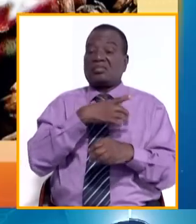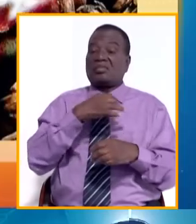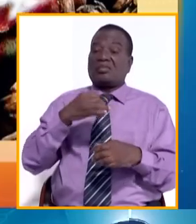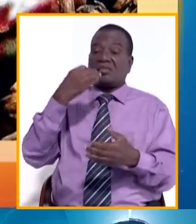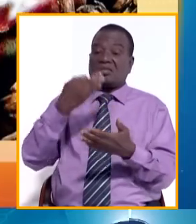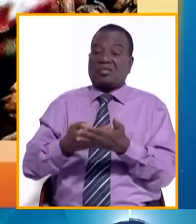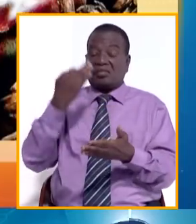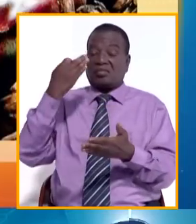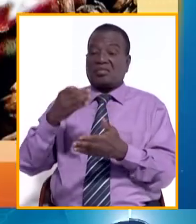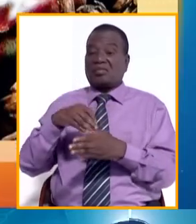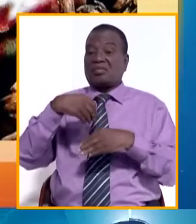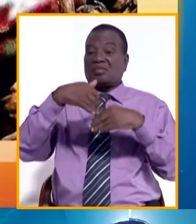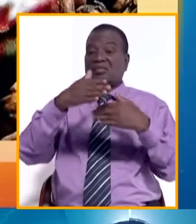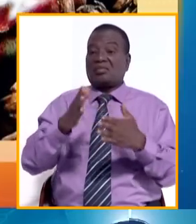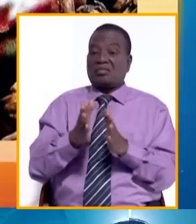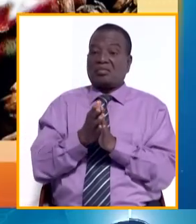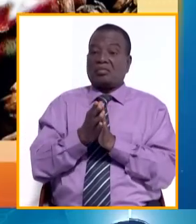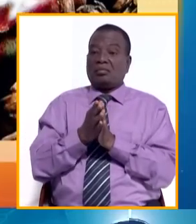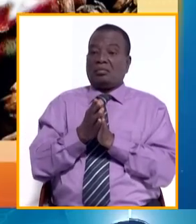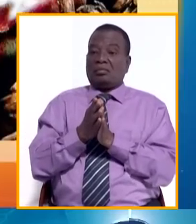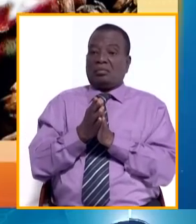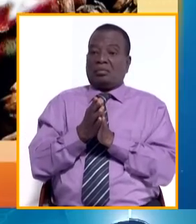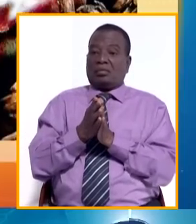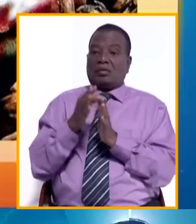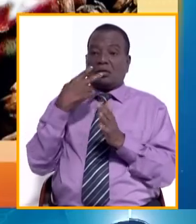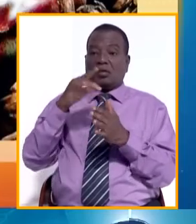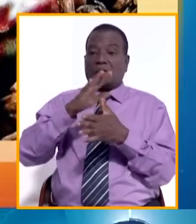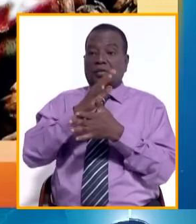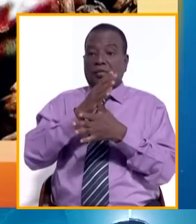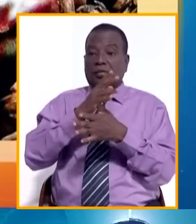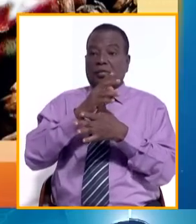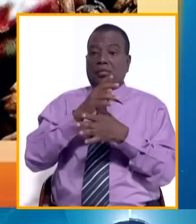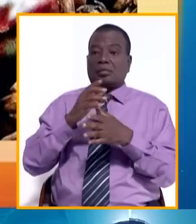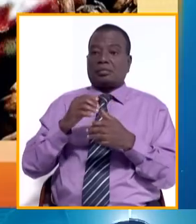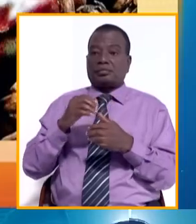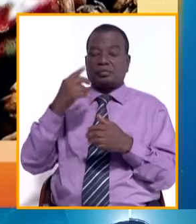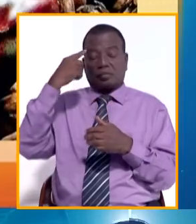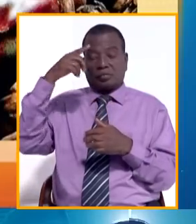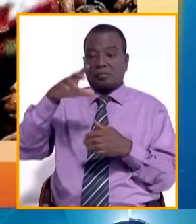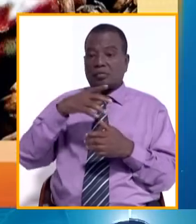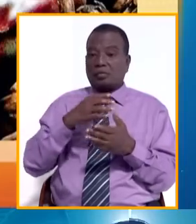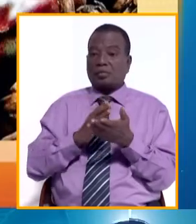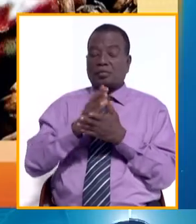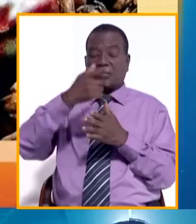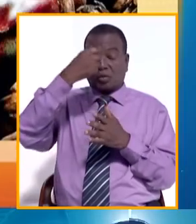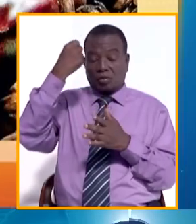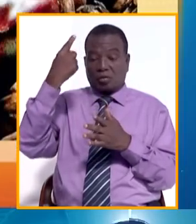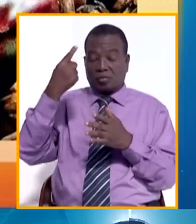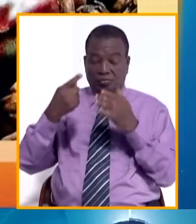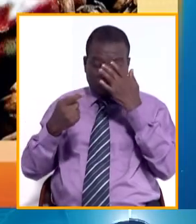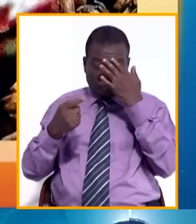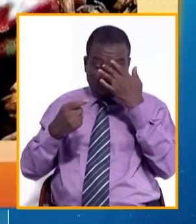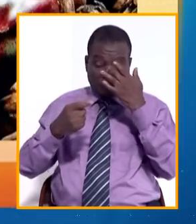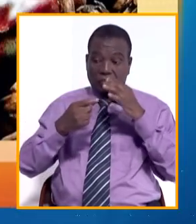alternatifs, les fonds verts, le crédit carbone, leur sont recommandés des recommandations issues d'une réflexion menée sur le financement de ces coopératives agricoles.